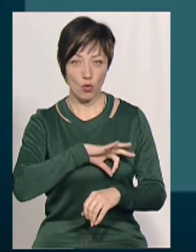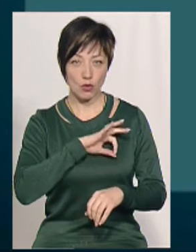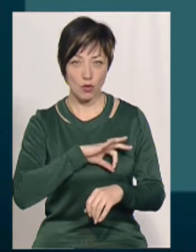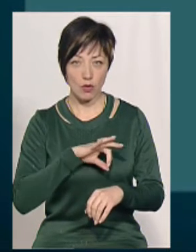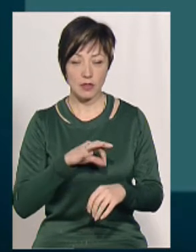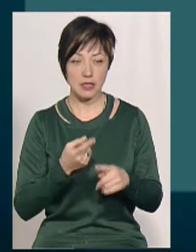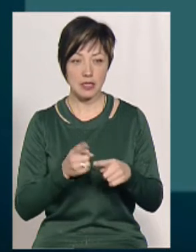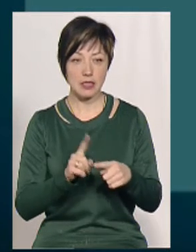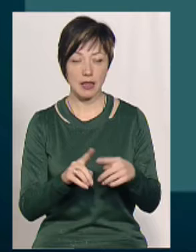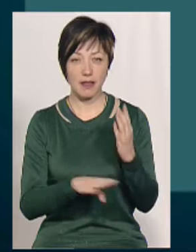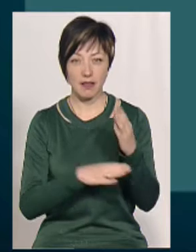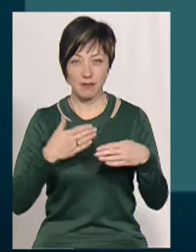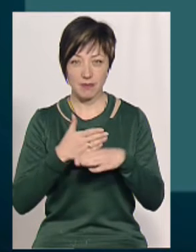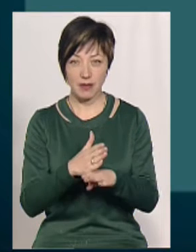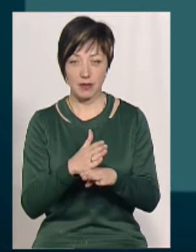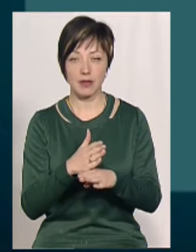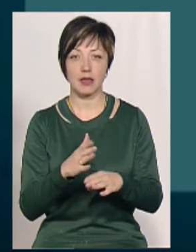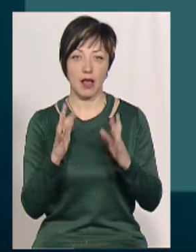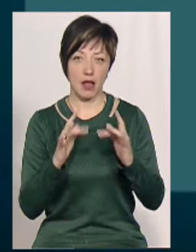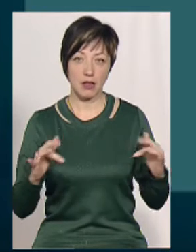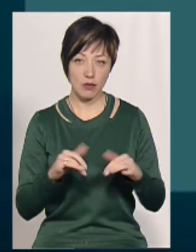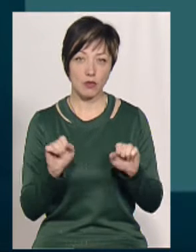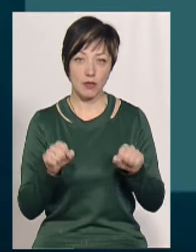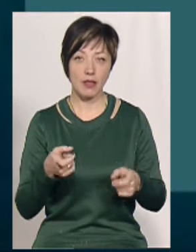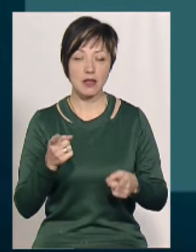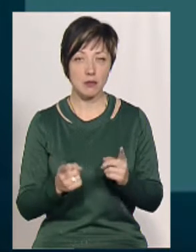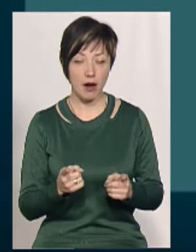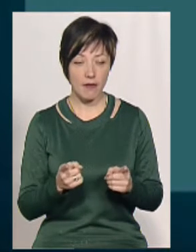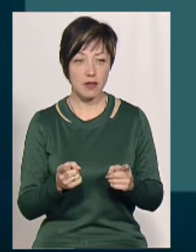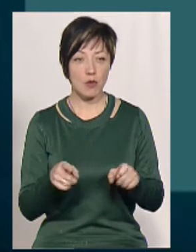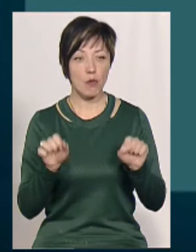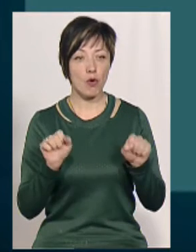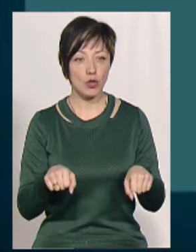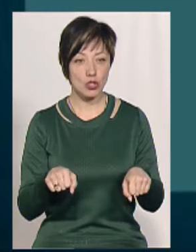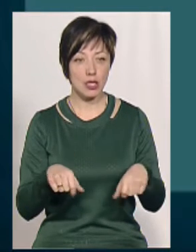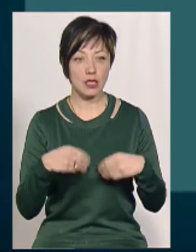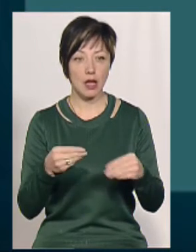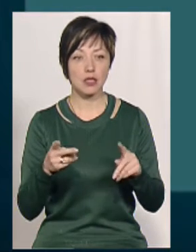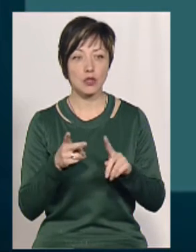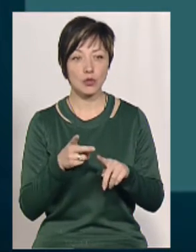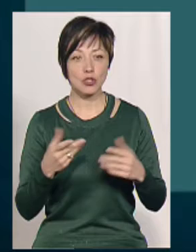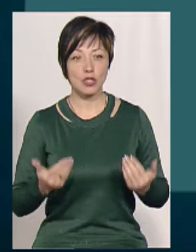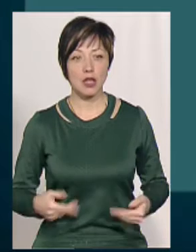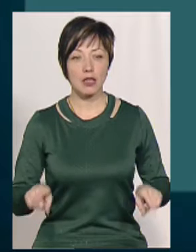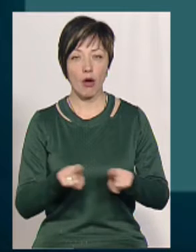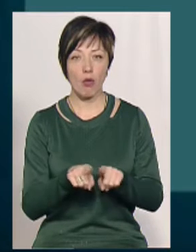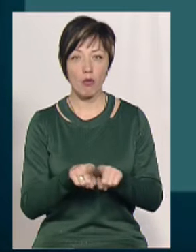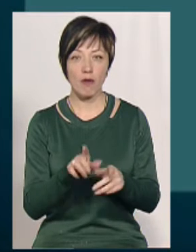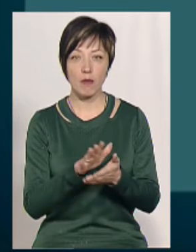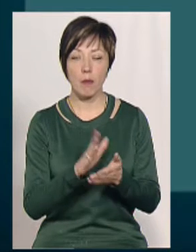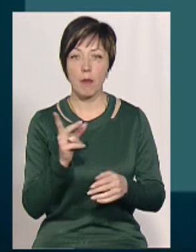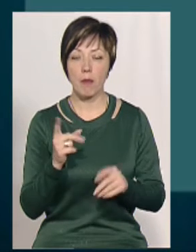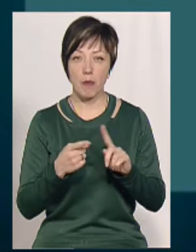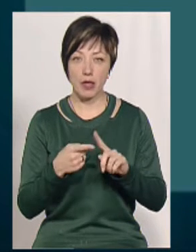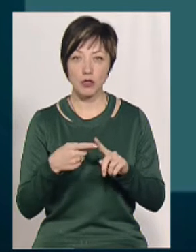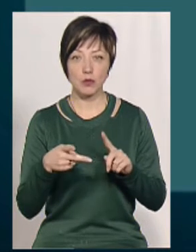біомасу певні частини цих ялинок. Тобто, насправді, можна дати друге життя такому відходу, по-перше.